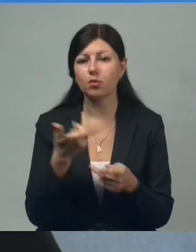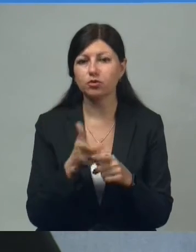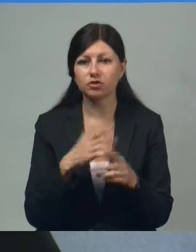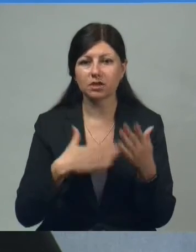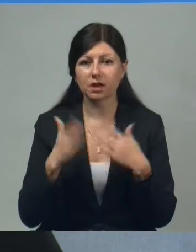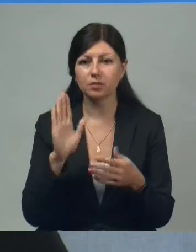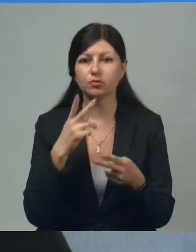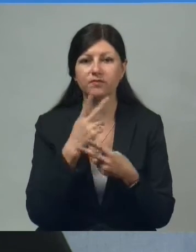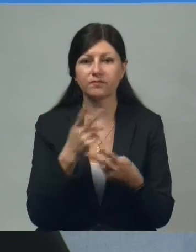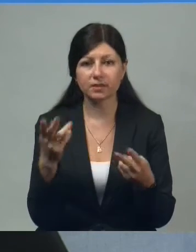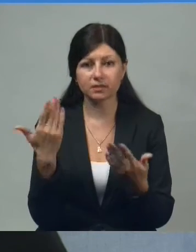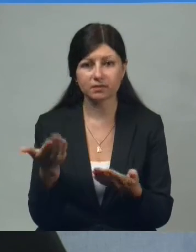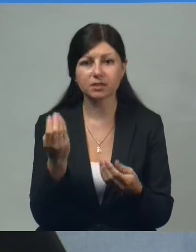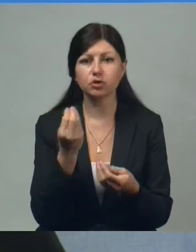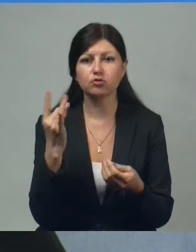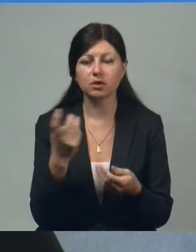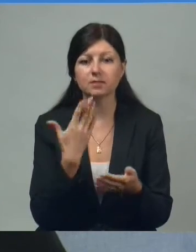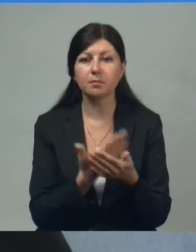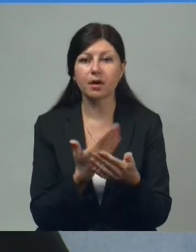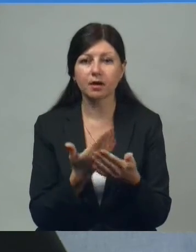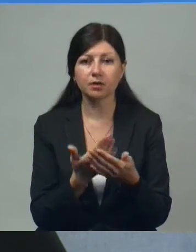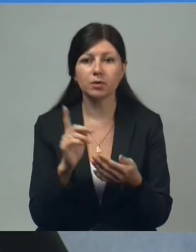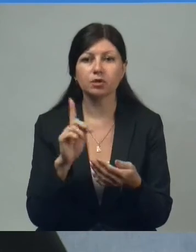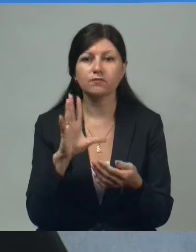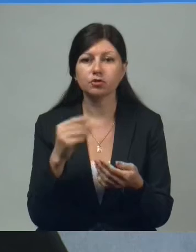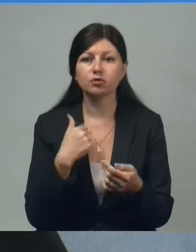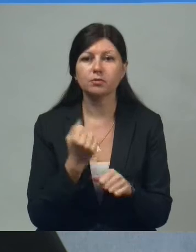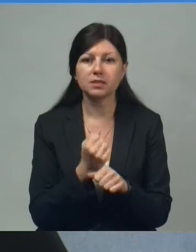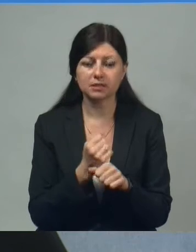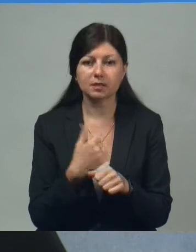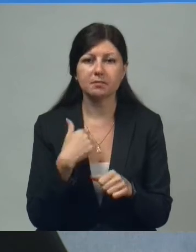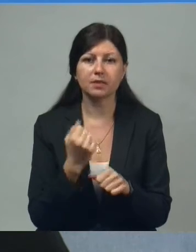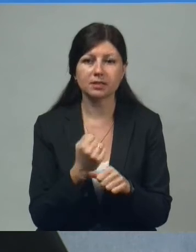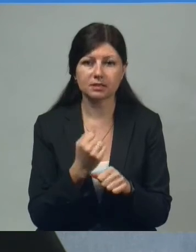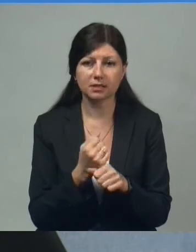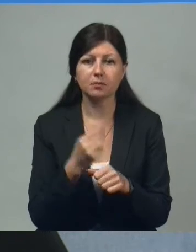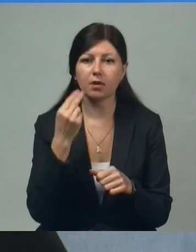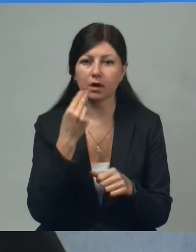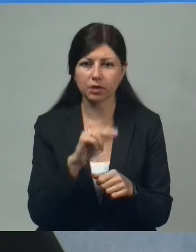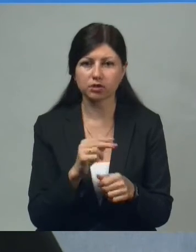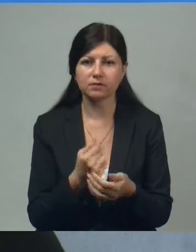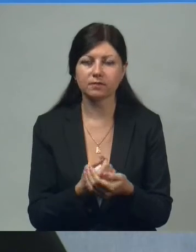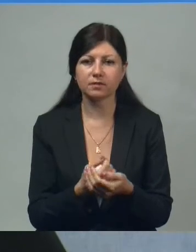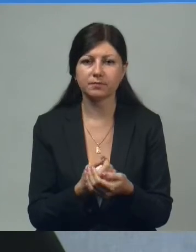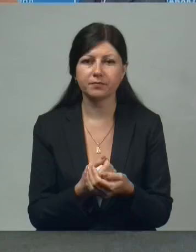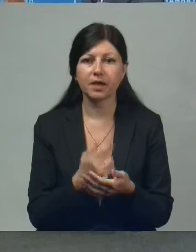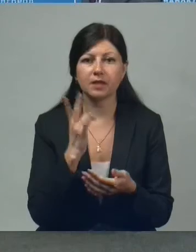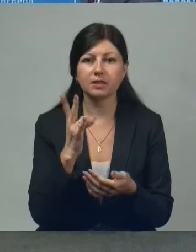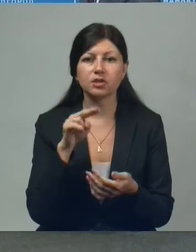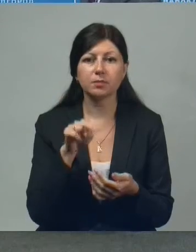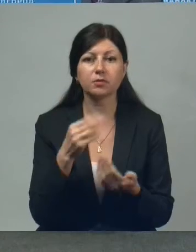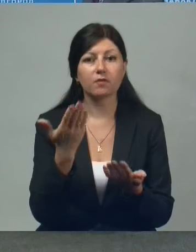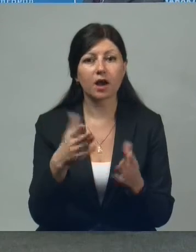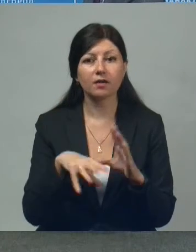будем вас видеть, и еще раз покажем, что все, что мы делаем, мы делаем качественно. Надежда Петровна, как вы